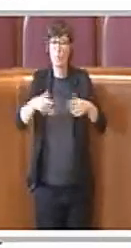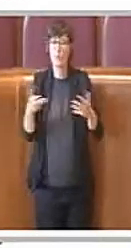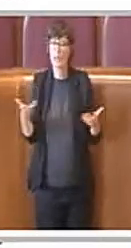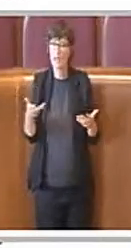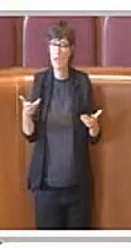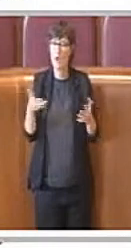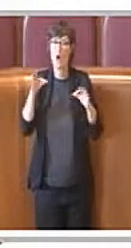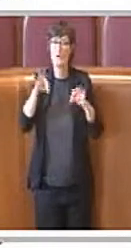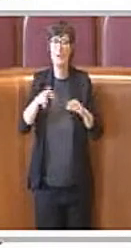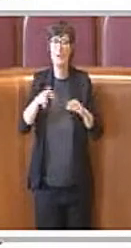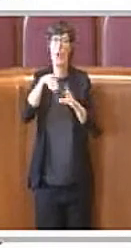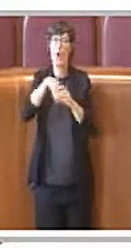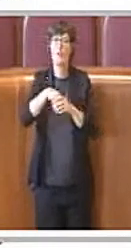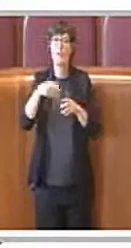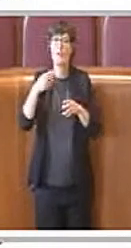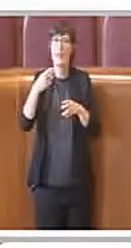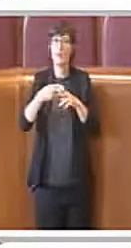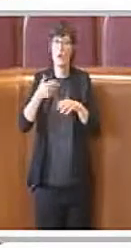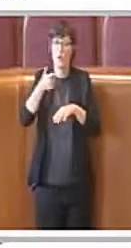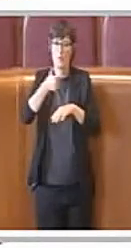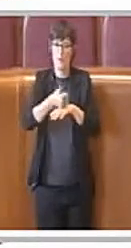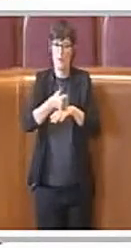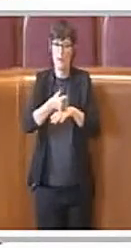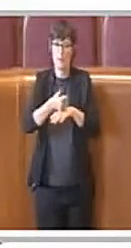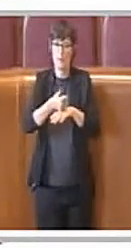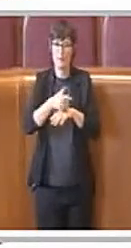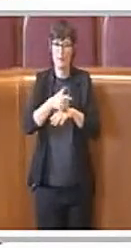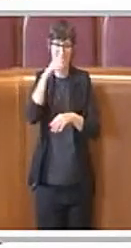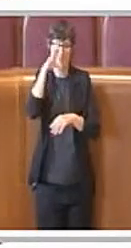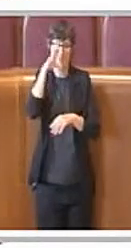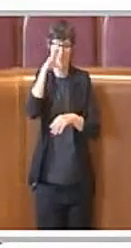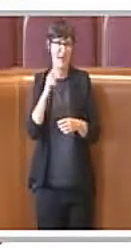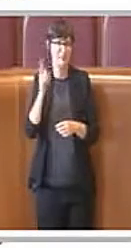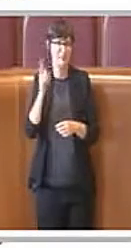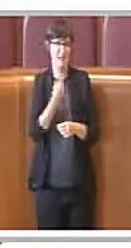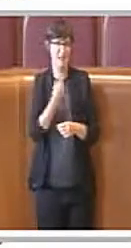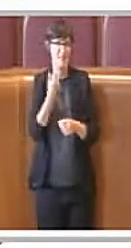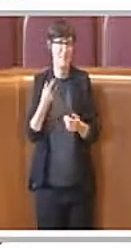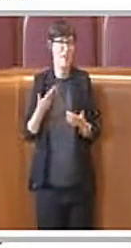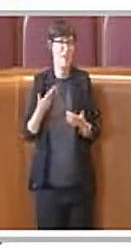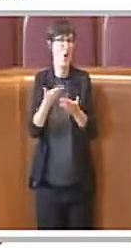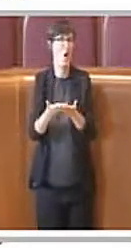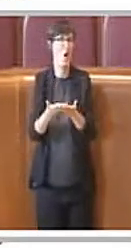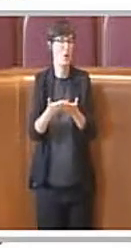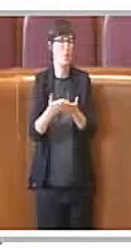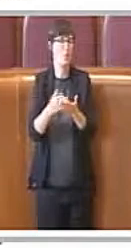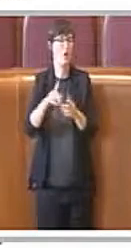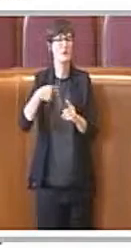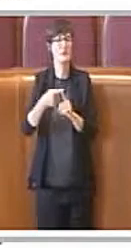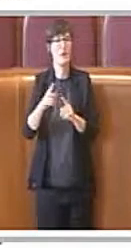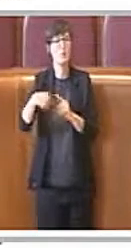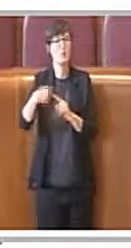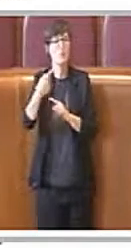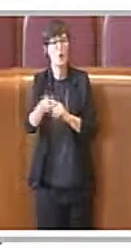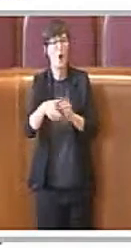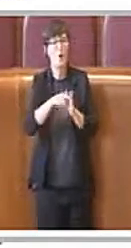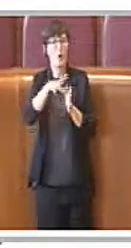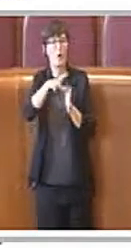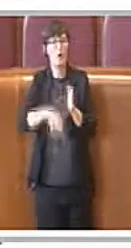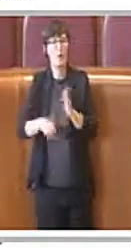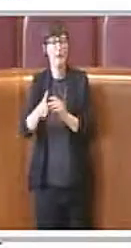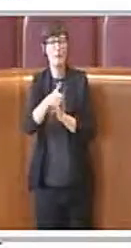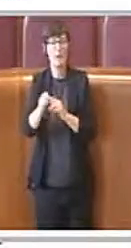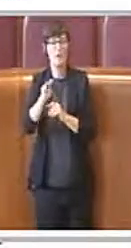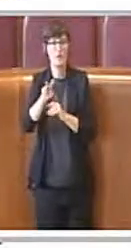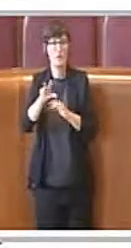proprio per contestualizzare meglio questa proposta e la successiva anche del delibera 126 prevista all'ordine dei